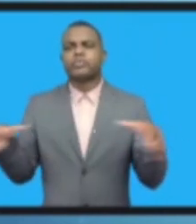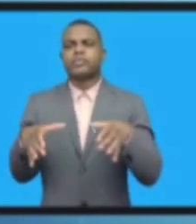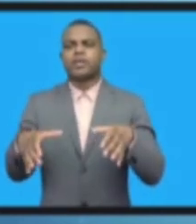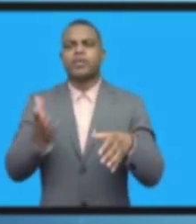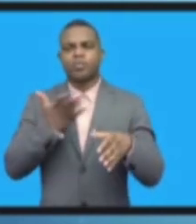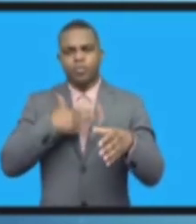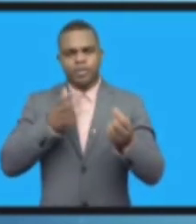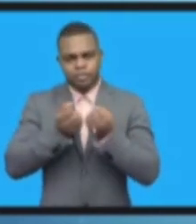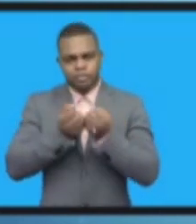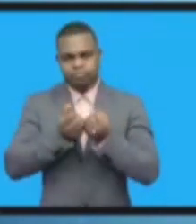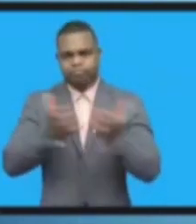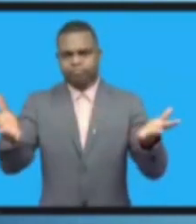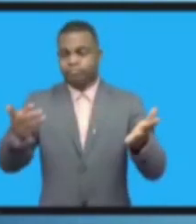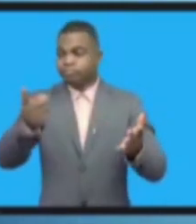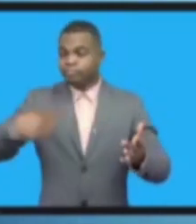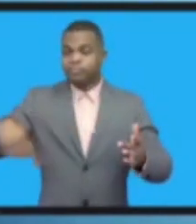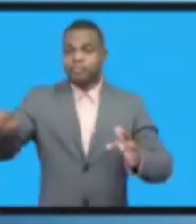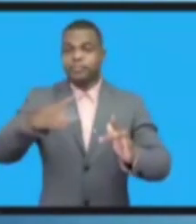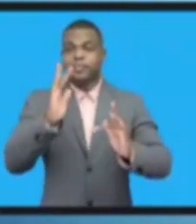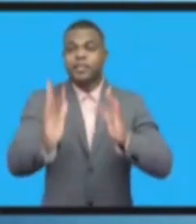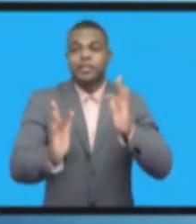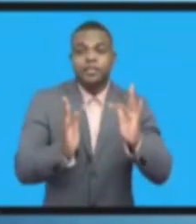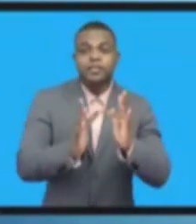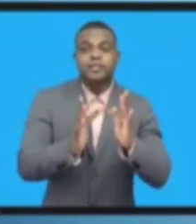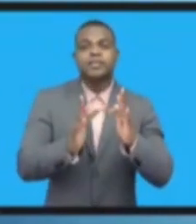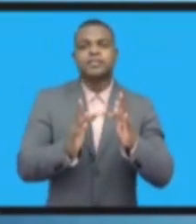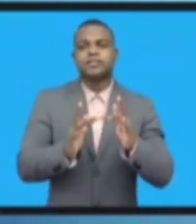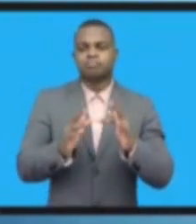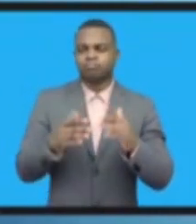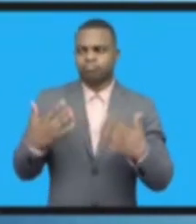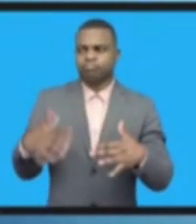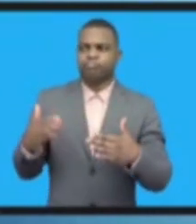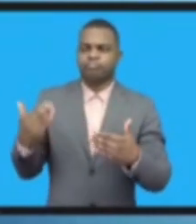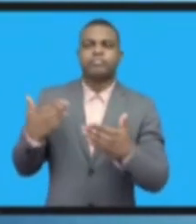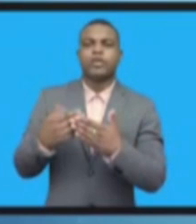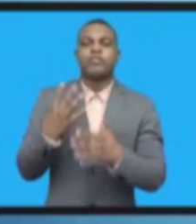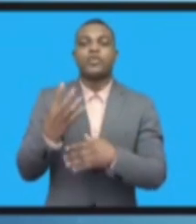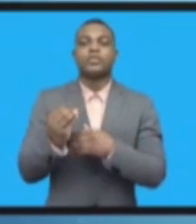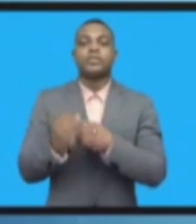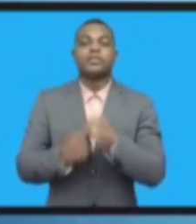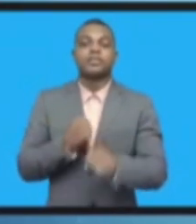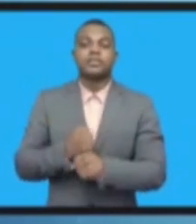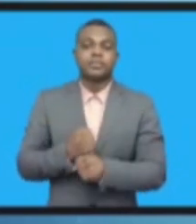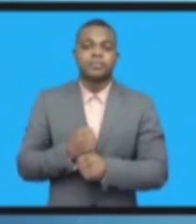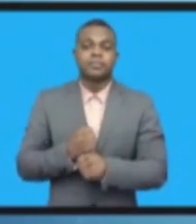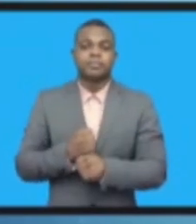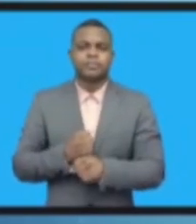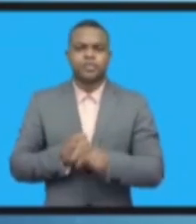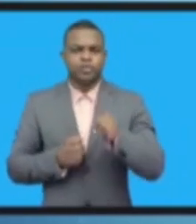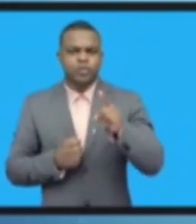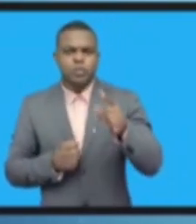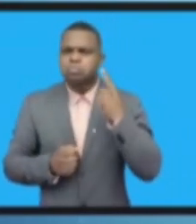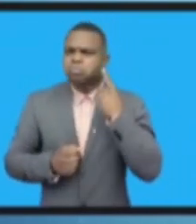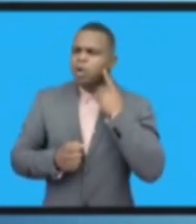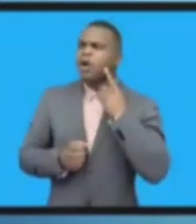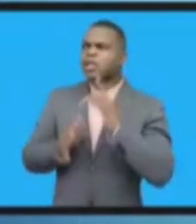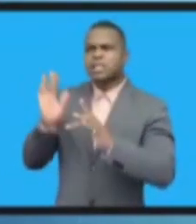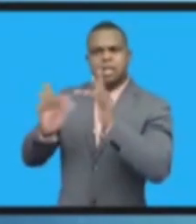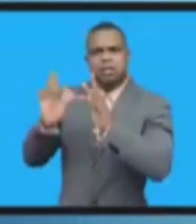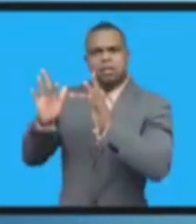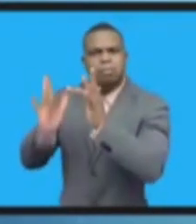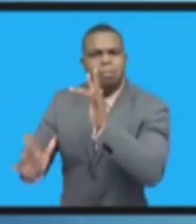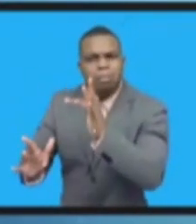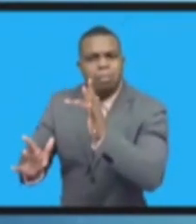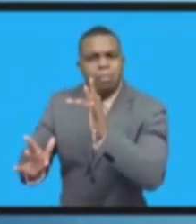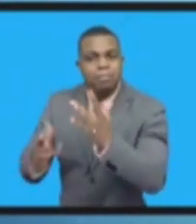Вы же не слышали, что интернет отключился хотя бы когда-то, да? Вот не было такого. Вы оператор, да, Wi-Fi там